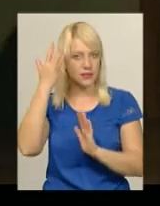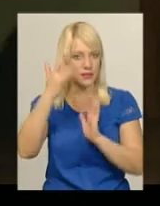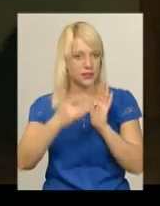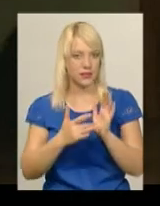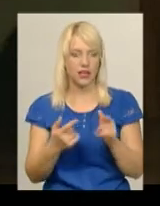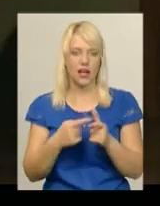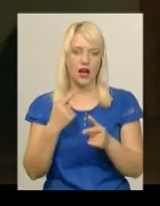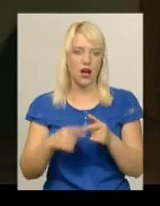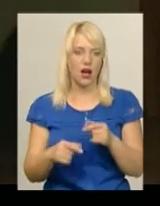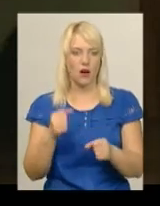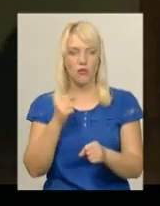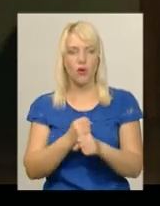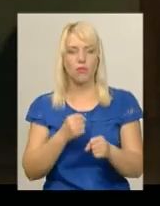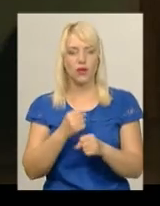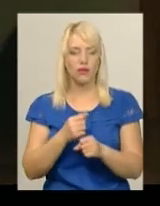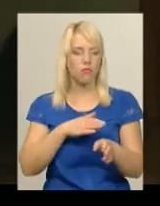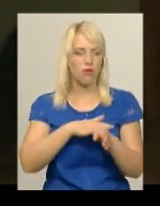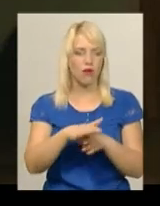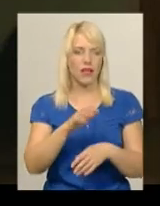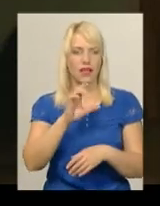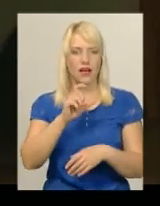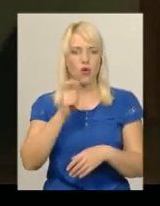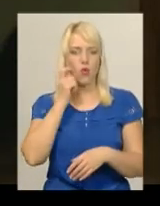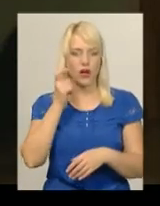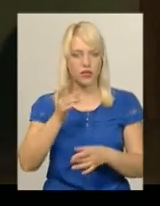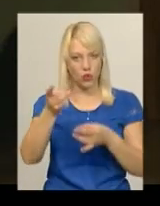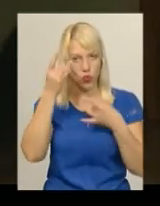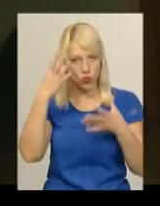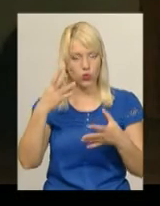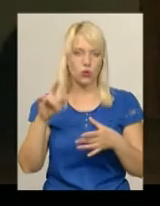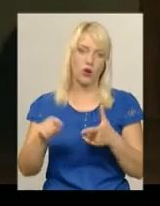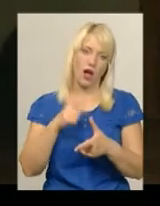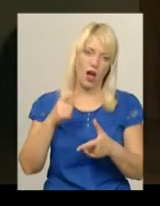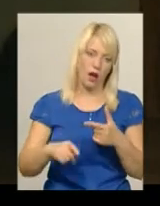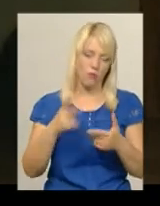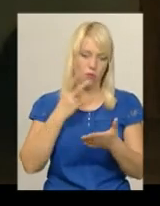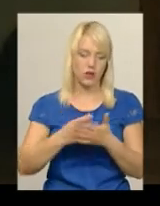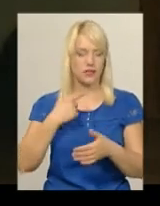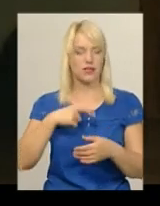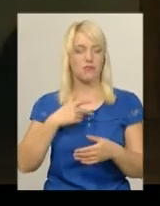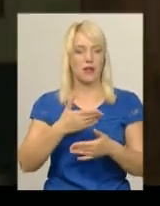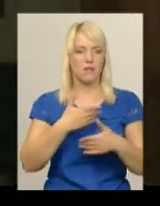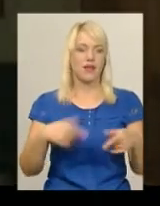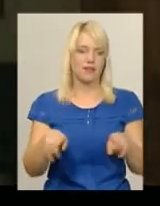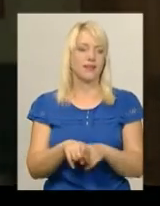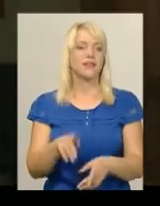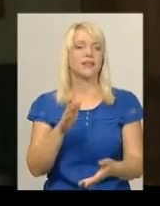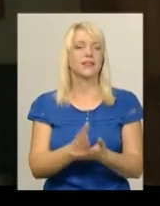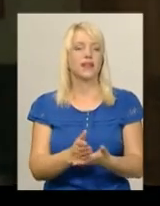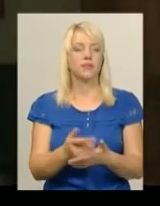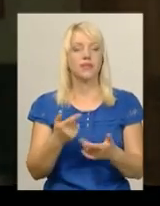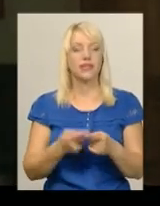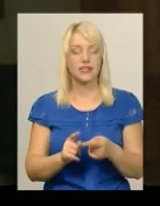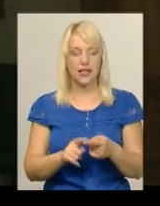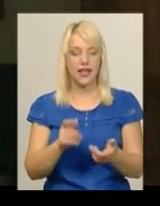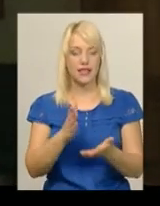перевернути повністю українську культуру, або як просто показати себе світу, тобто, що це є ми, ми такі є, ми так все бачимо. Це відпочинок для